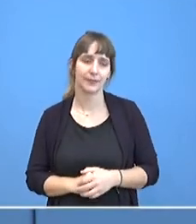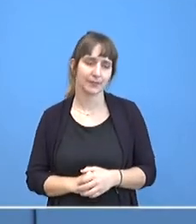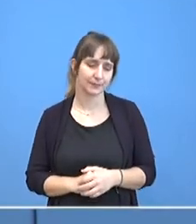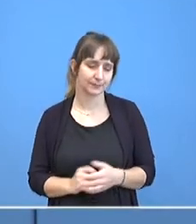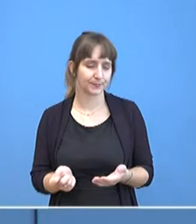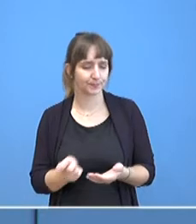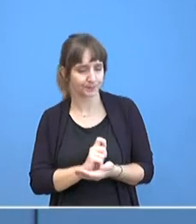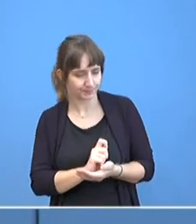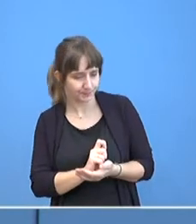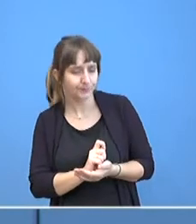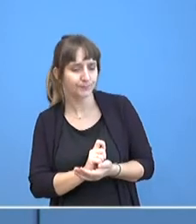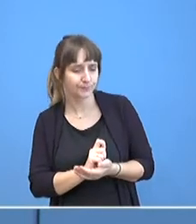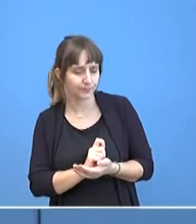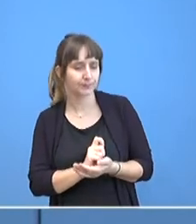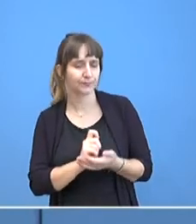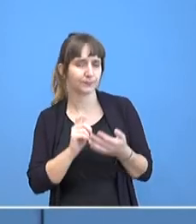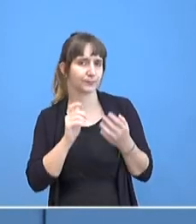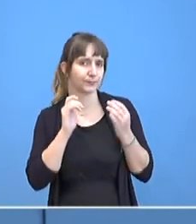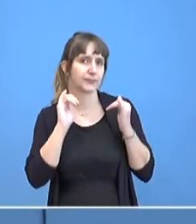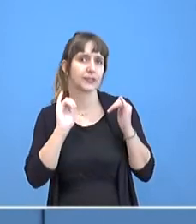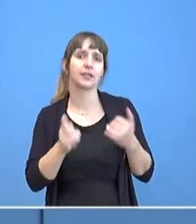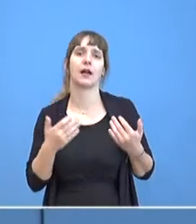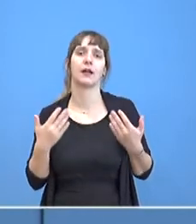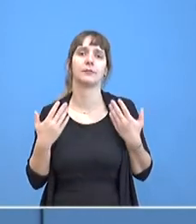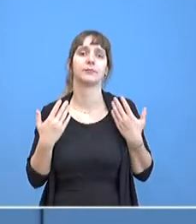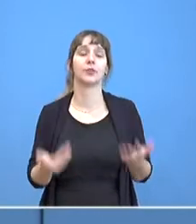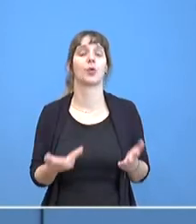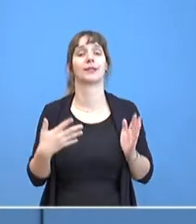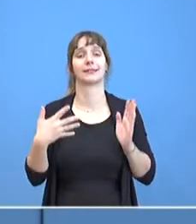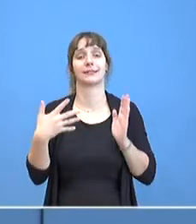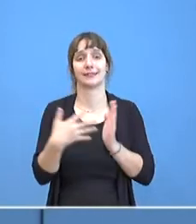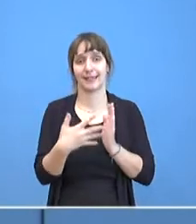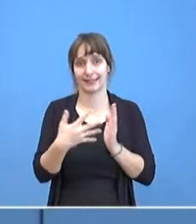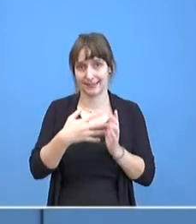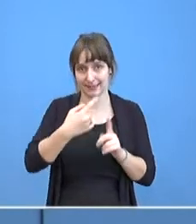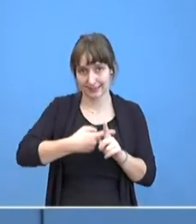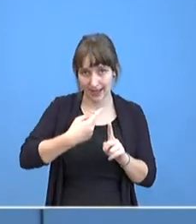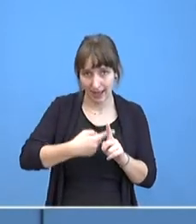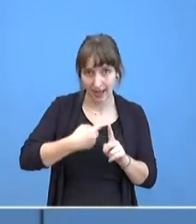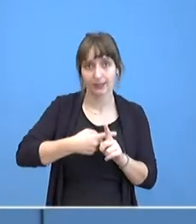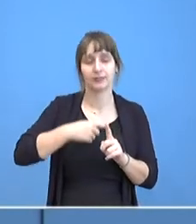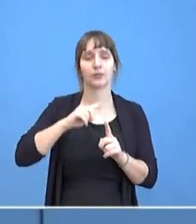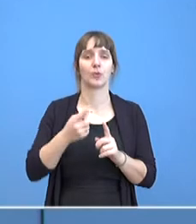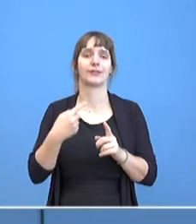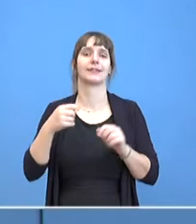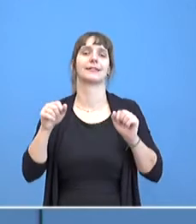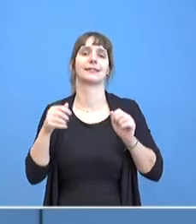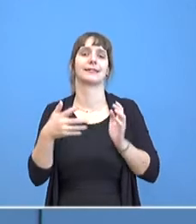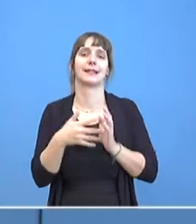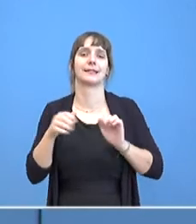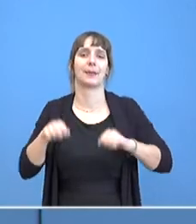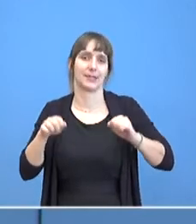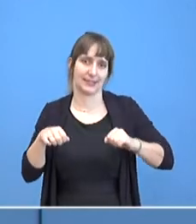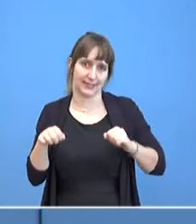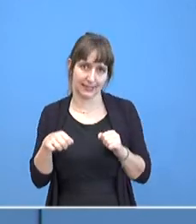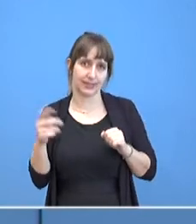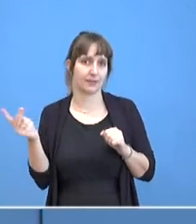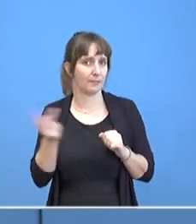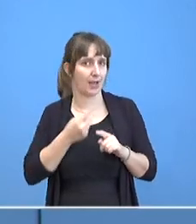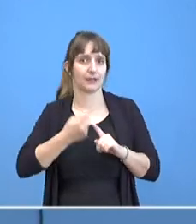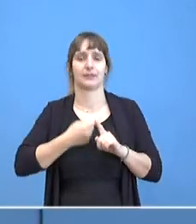Also es ist in der Tat so, dass die Zahl der Tests als auch die Zahl der Testkapazitäten gestiegen wurden.